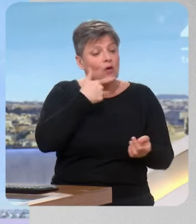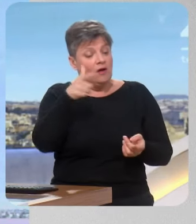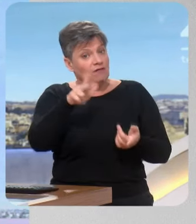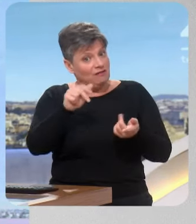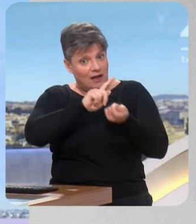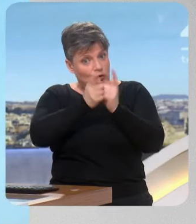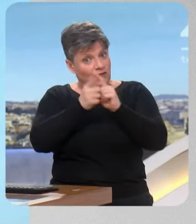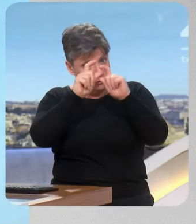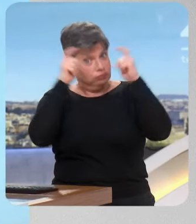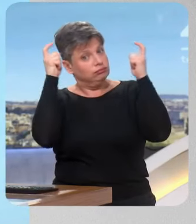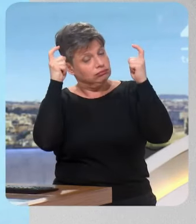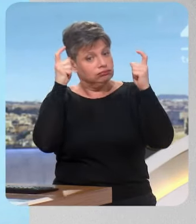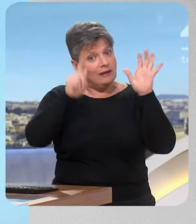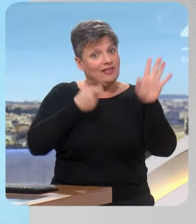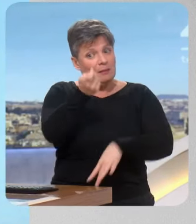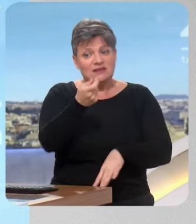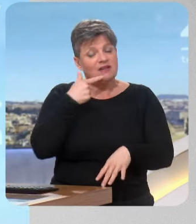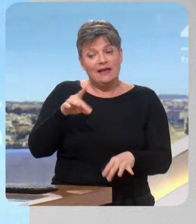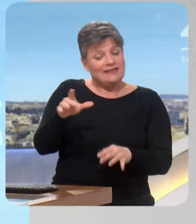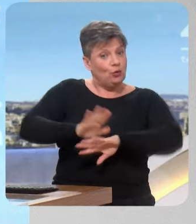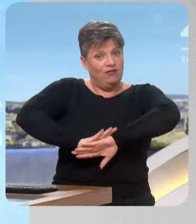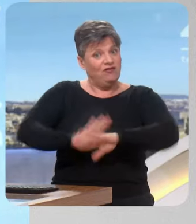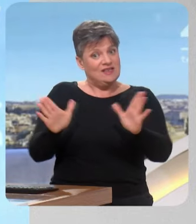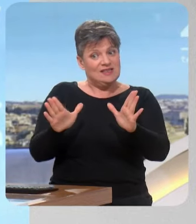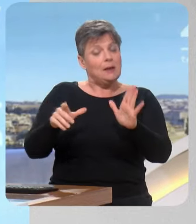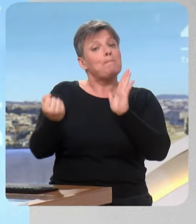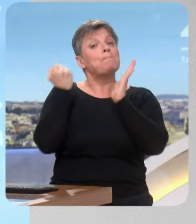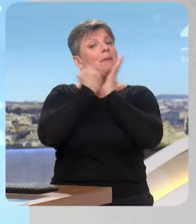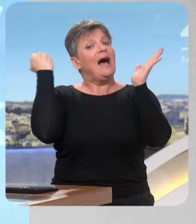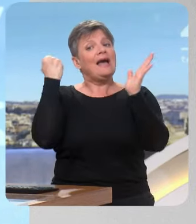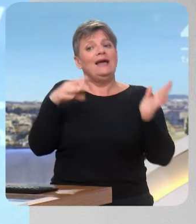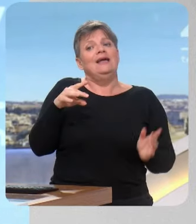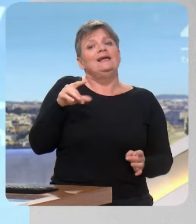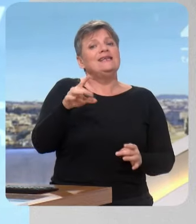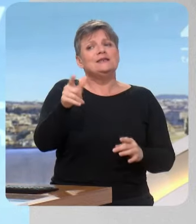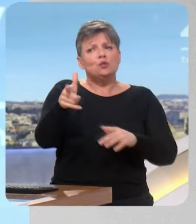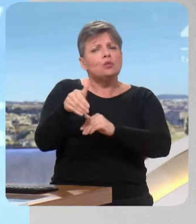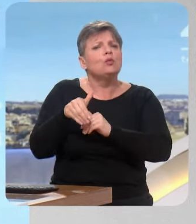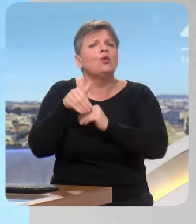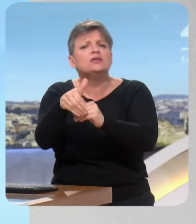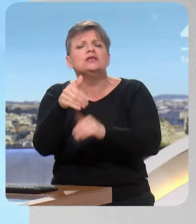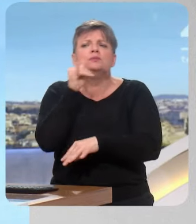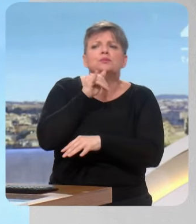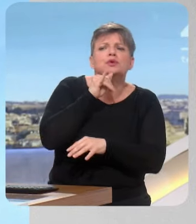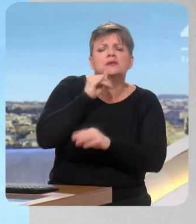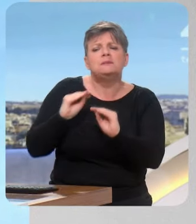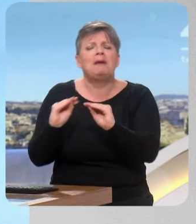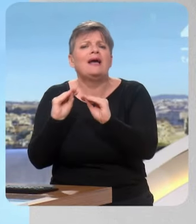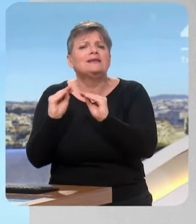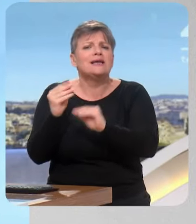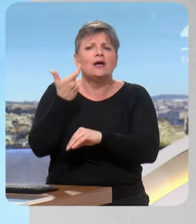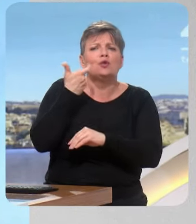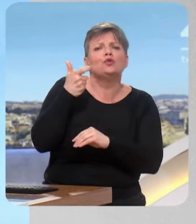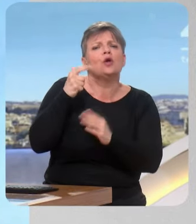enseigne intermarché ? Casino, c'est fini pour vous ? Alors, la marque Casino, je crois qu'elle va exister sur des tout petits formats de 200 m²,